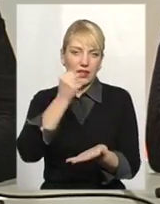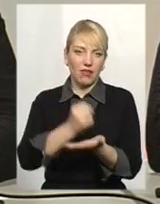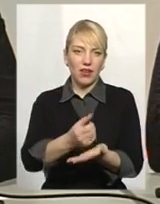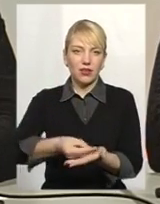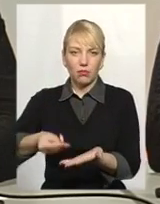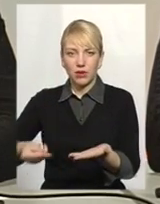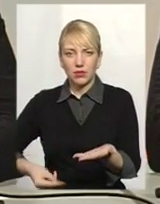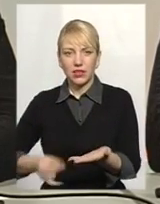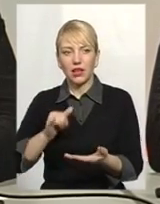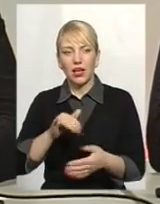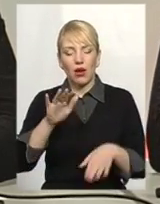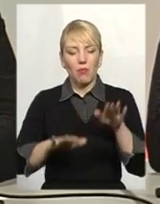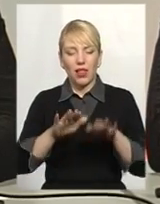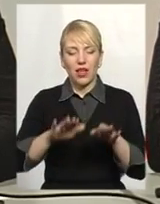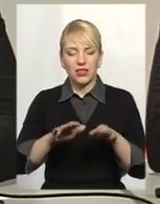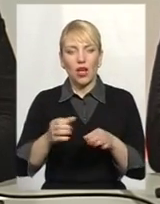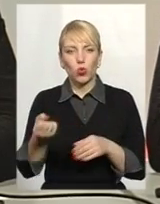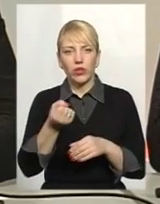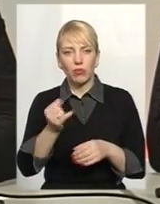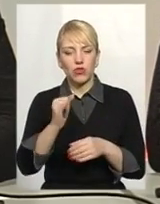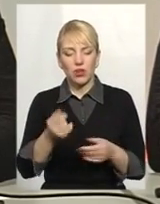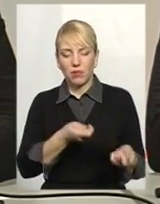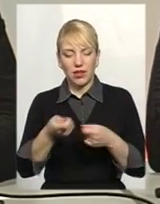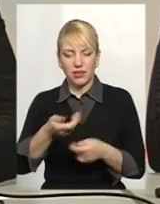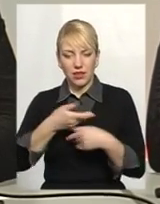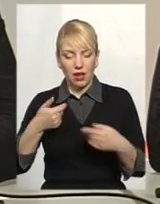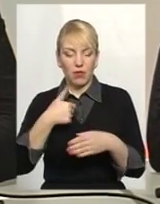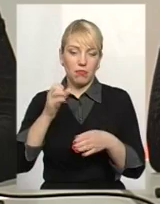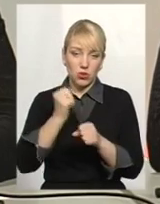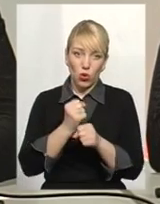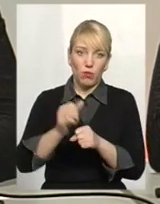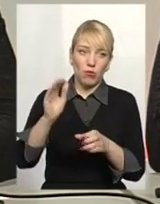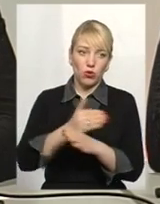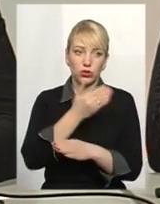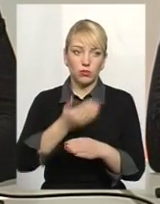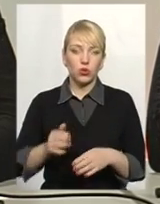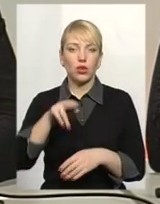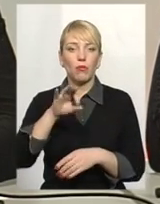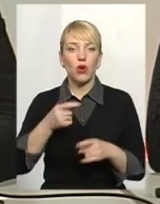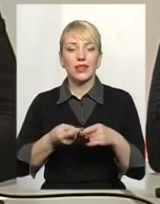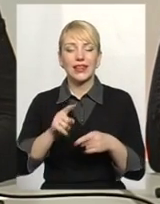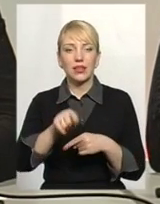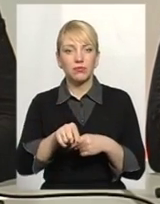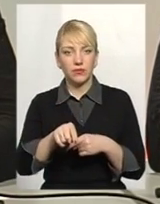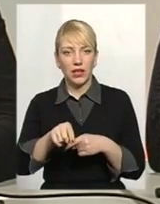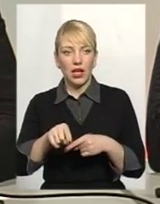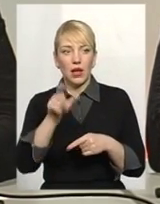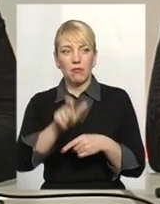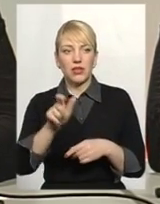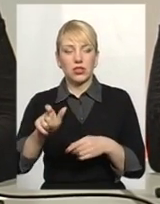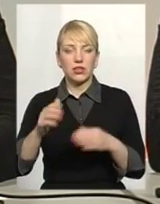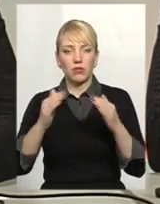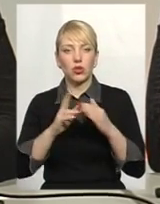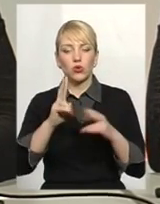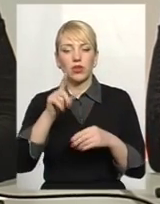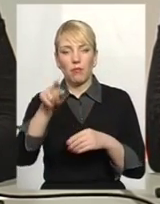в балансу отримувача і принести нам. Ми зробимо розподіл чисто по тих мешканцях будинків,